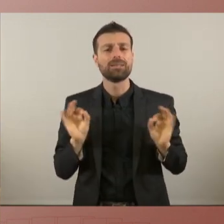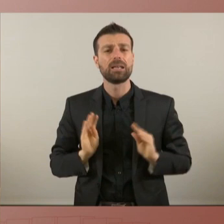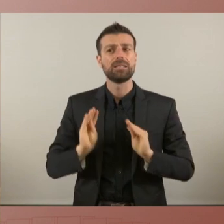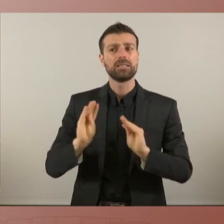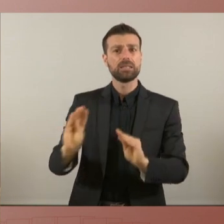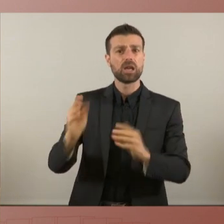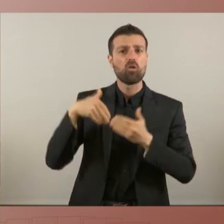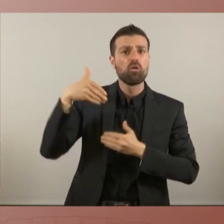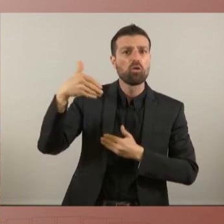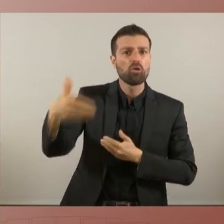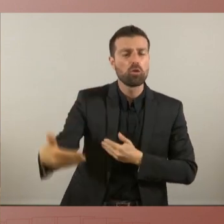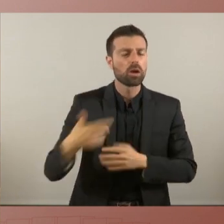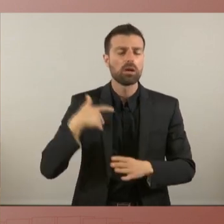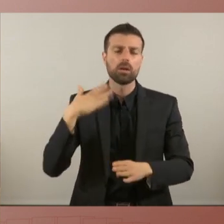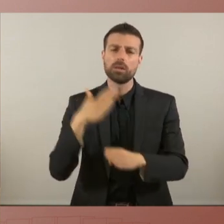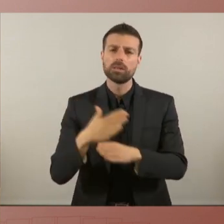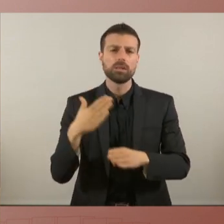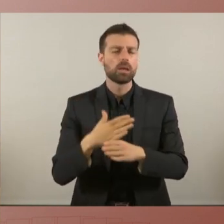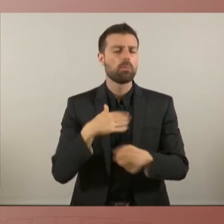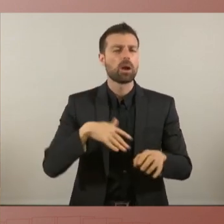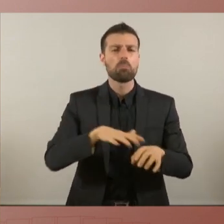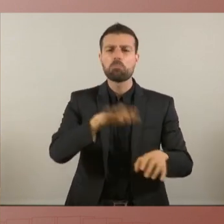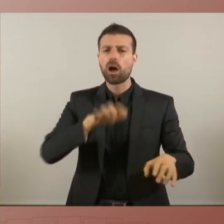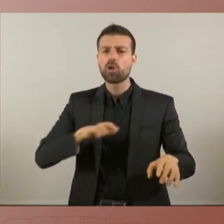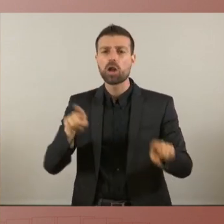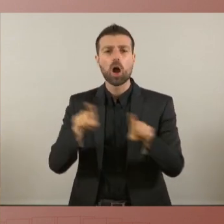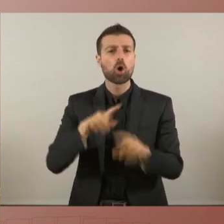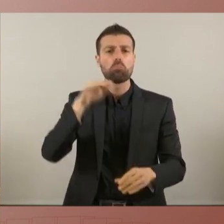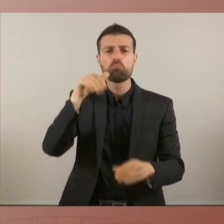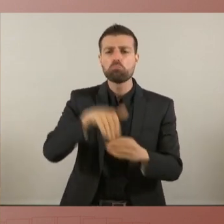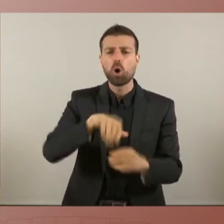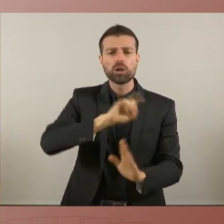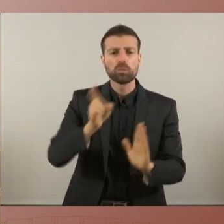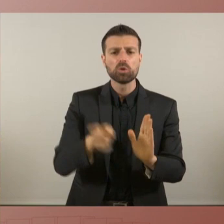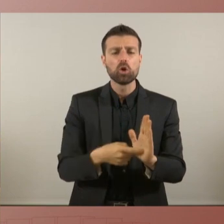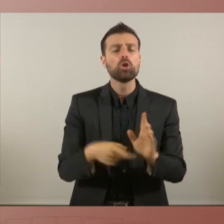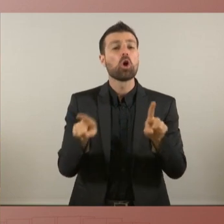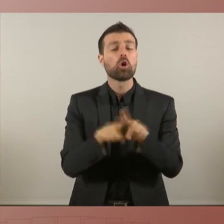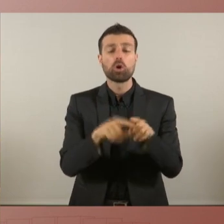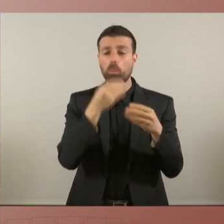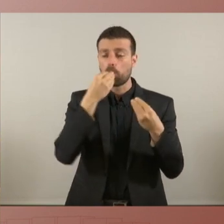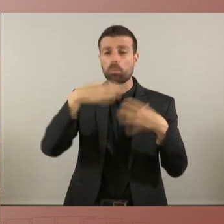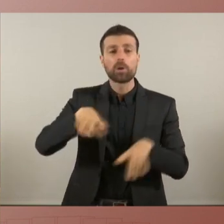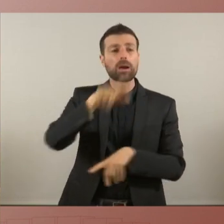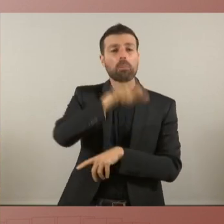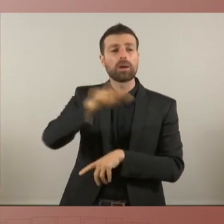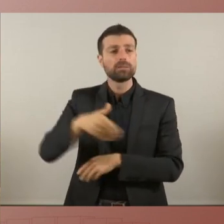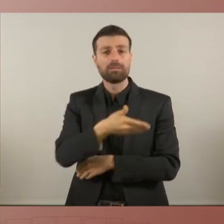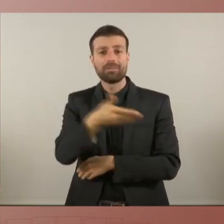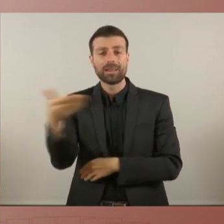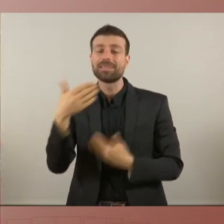àmplies majories tant de vot absolut com de representants sorgits d'aquests vots per tant